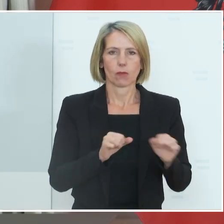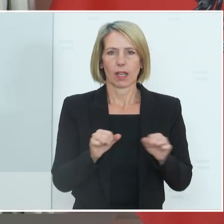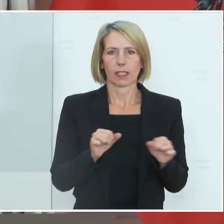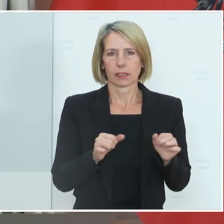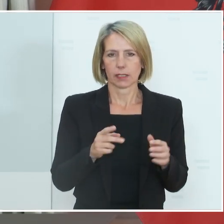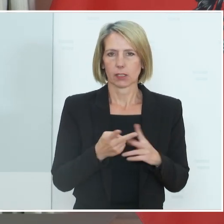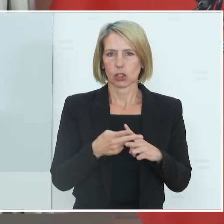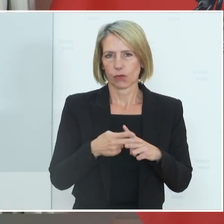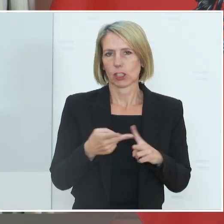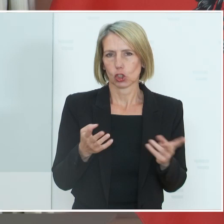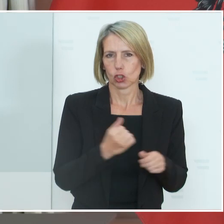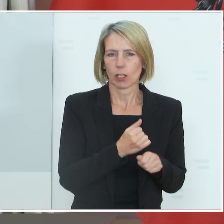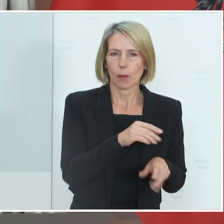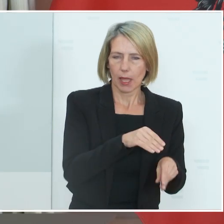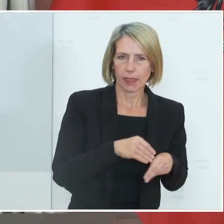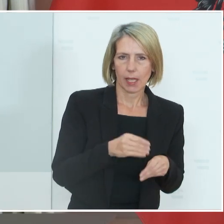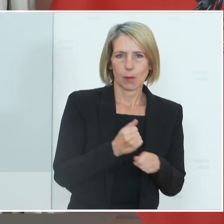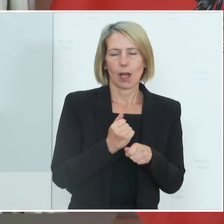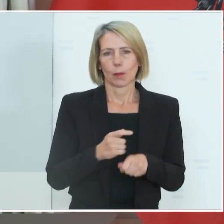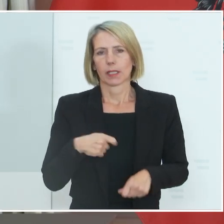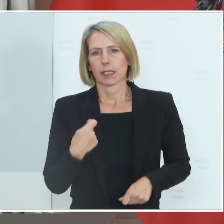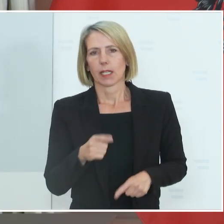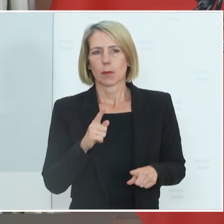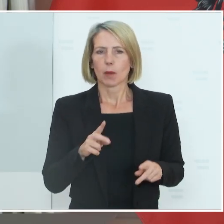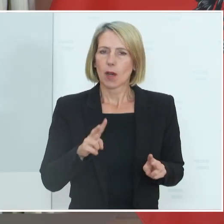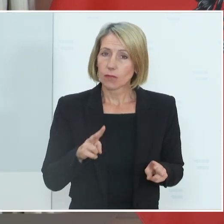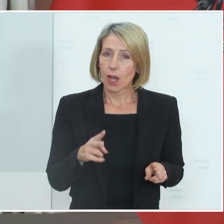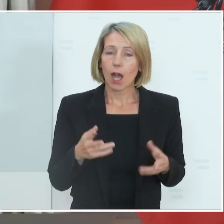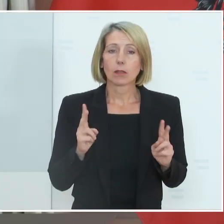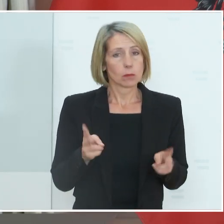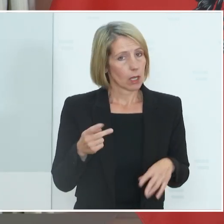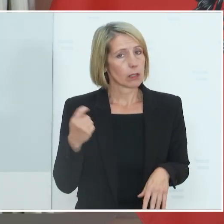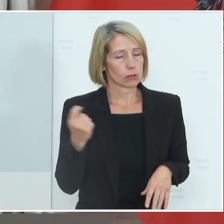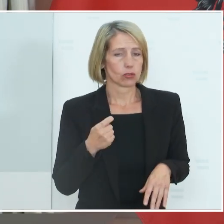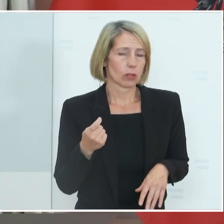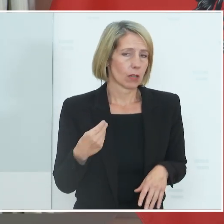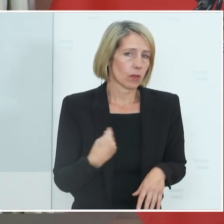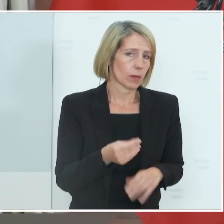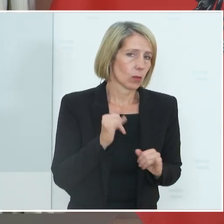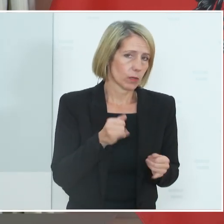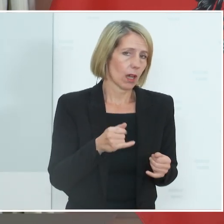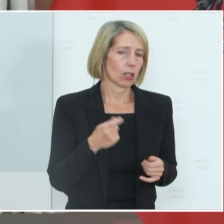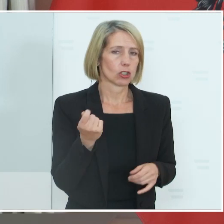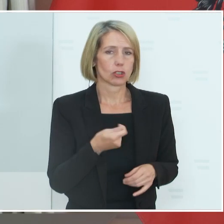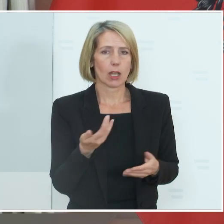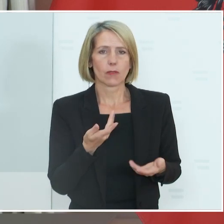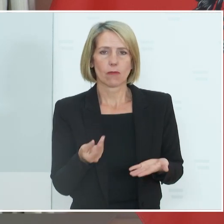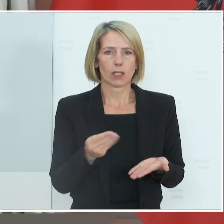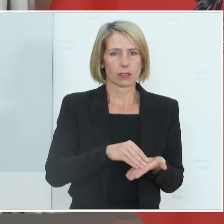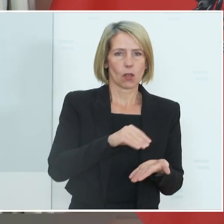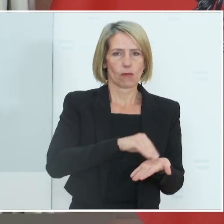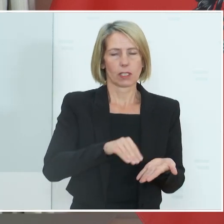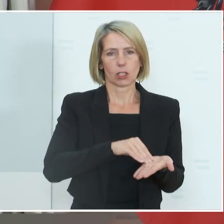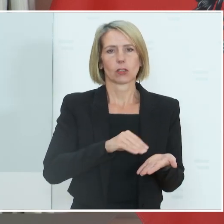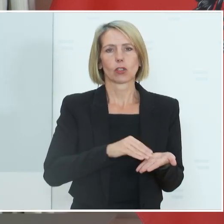Arbeitnehmerinnen, Arbeitgeber, Arbeitgeberinnen. Aber natürlich im Endeffekt kann das zu Strafen führen und die Strafen, die festgeschrieben sind